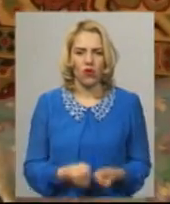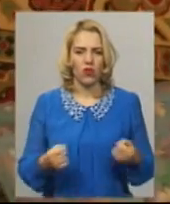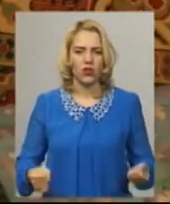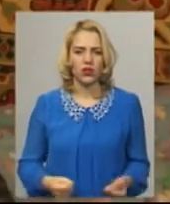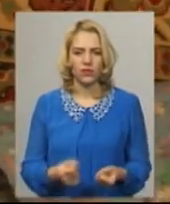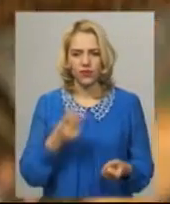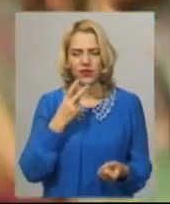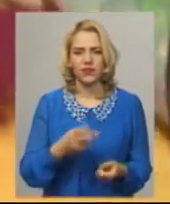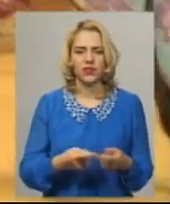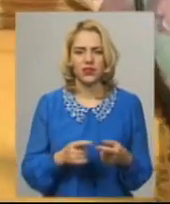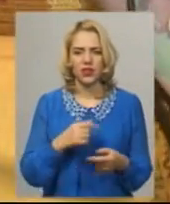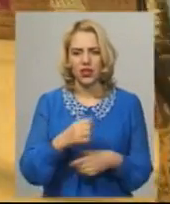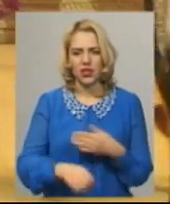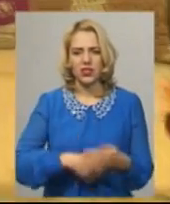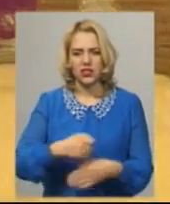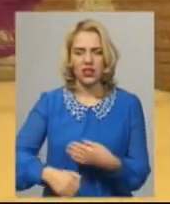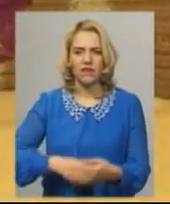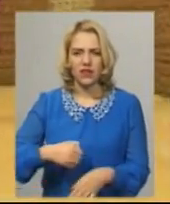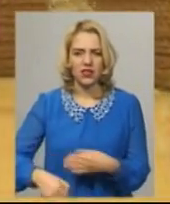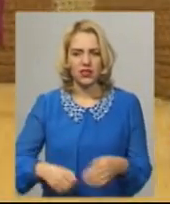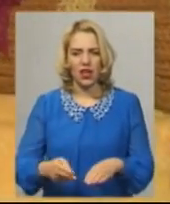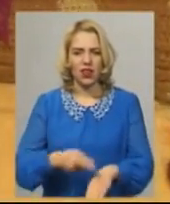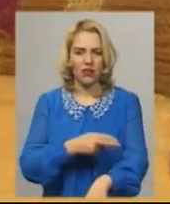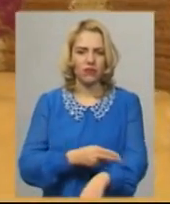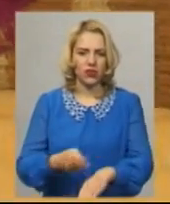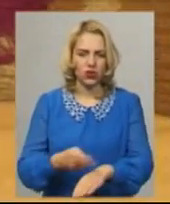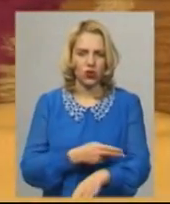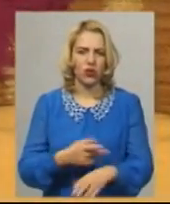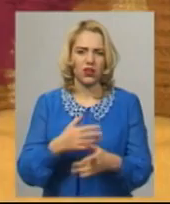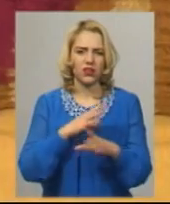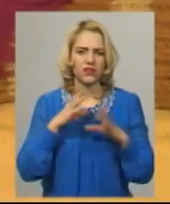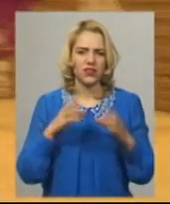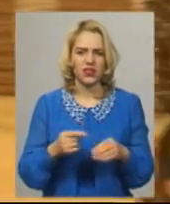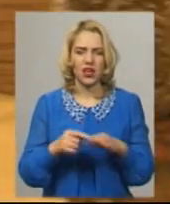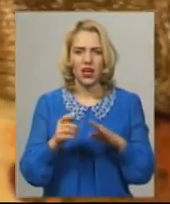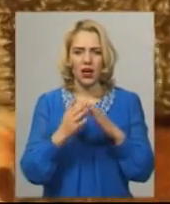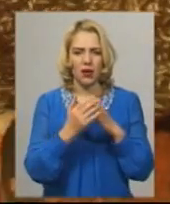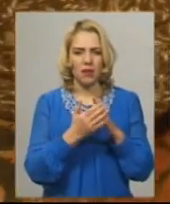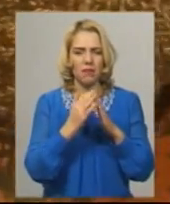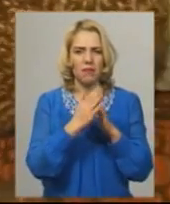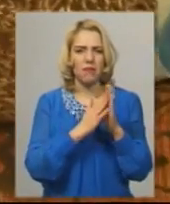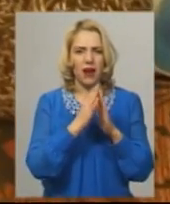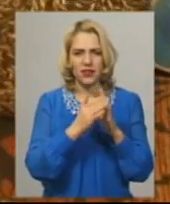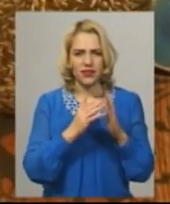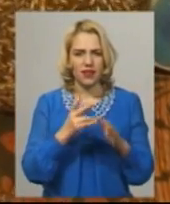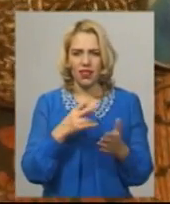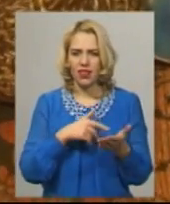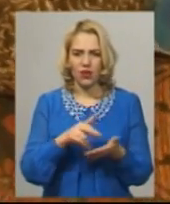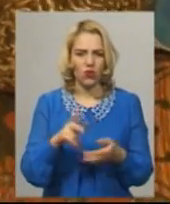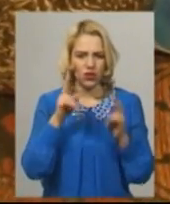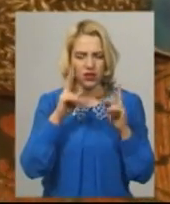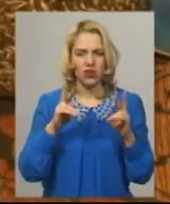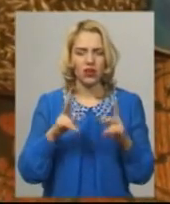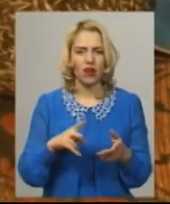ногу, як така холодіна. О, дивіться, зав'язала і в панчохах, і все, і пальці не ходять, ще не знаю, як я